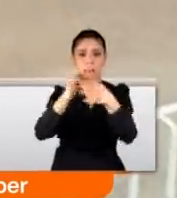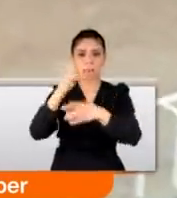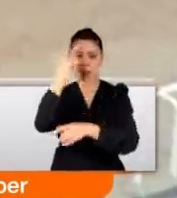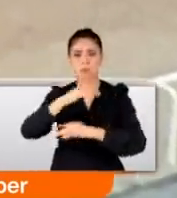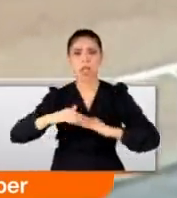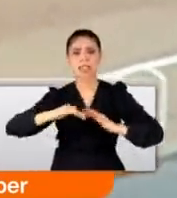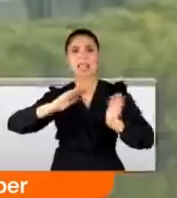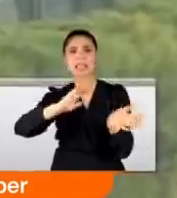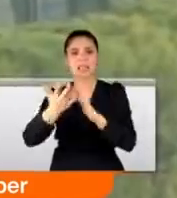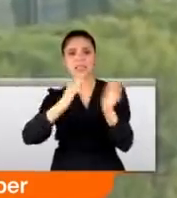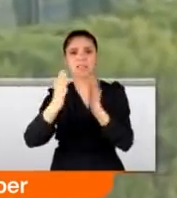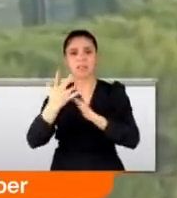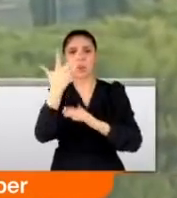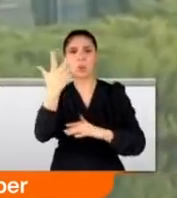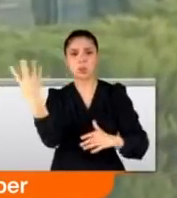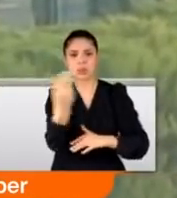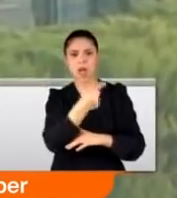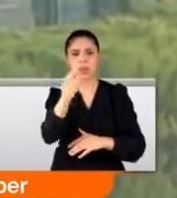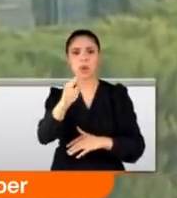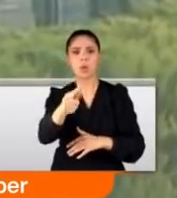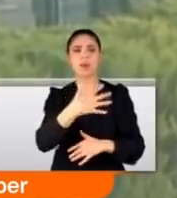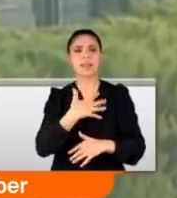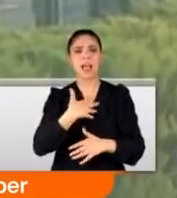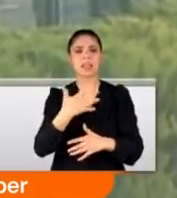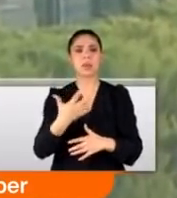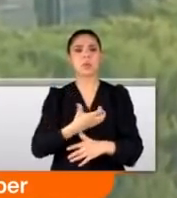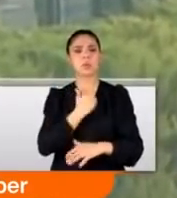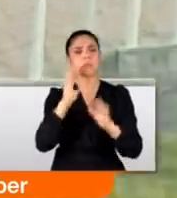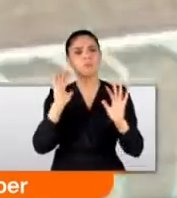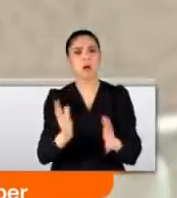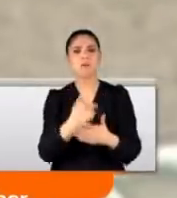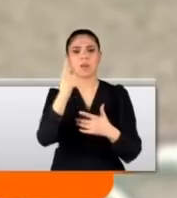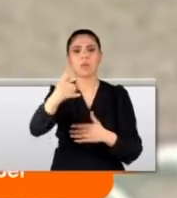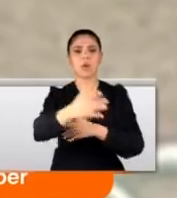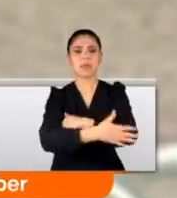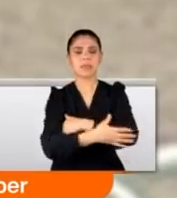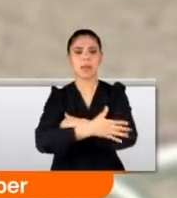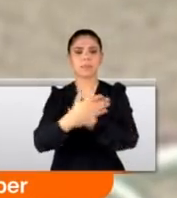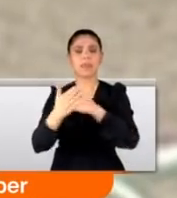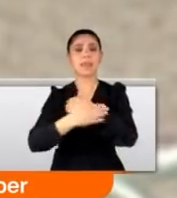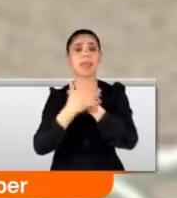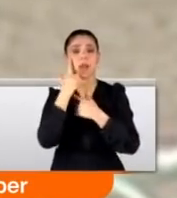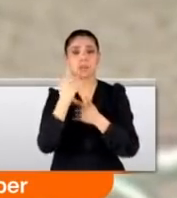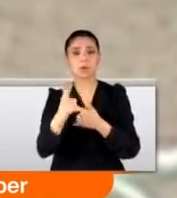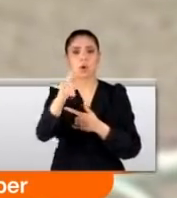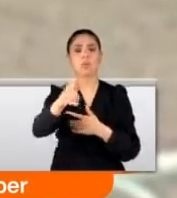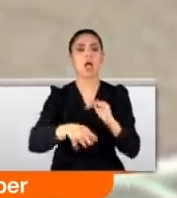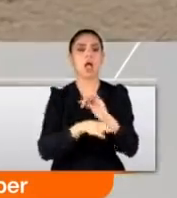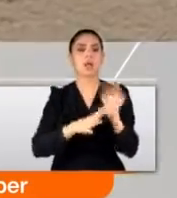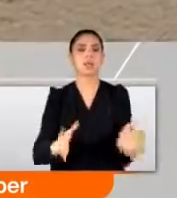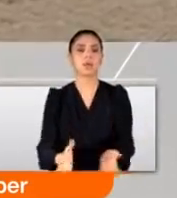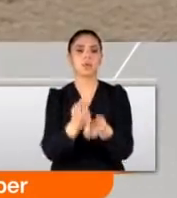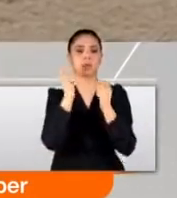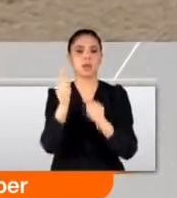Rakibi gibi o da düştü. Ama o acısını unutup yardıma koştu. Ve yaptığı müdahale jokeyin hayatını kurtardı.